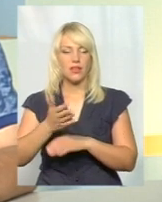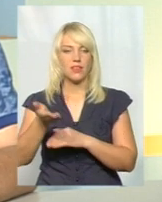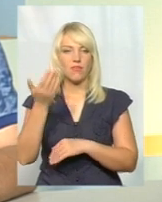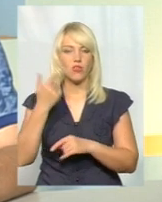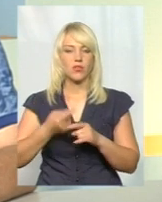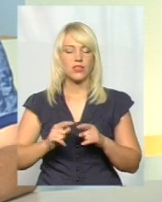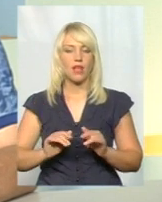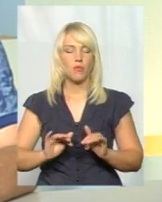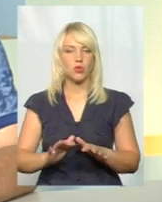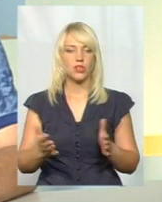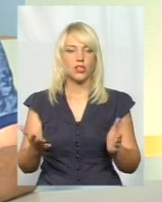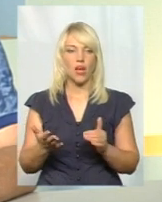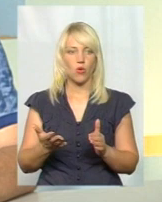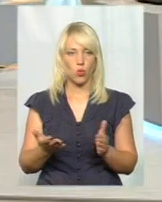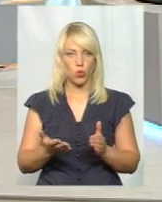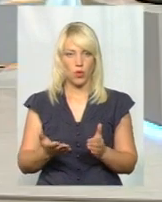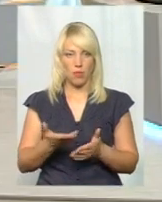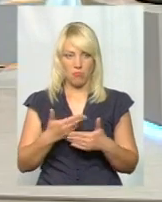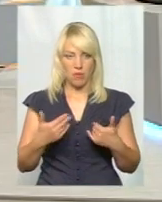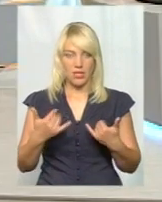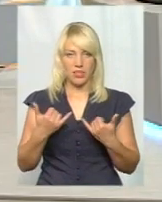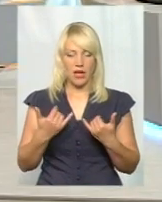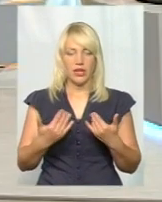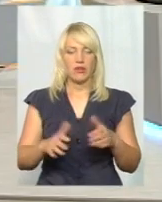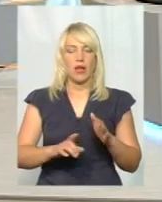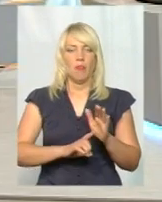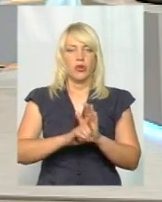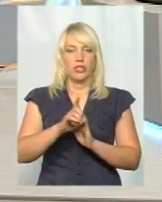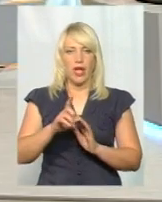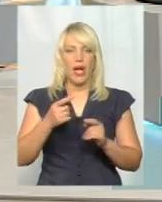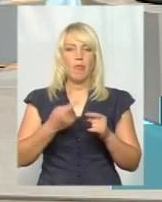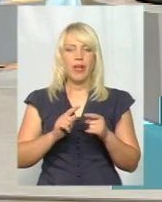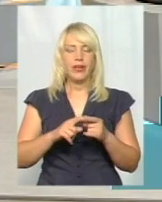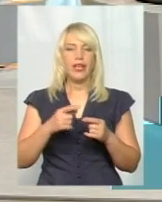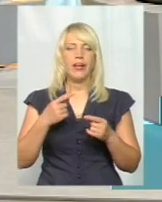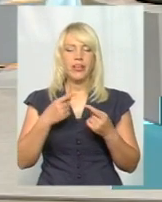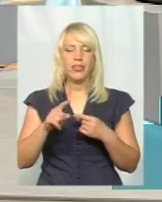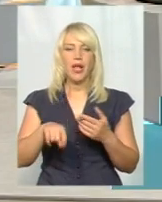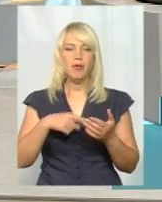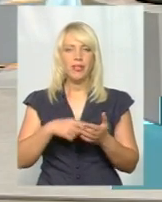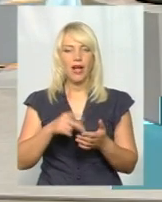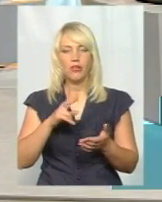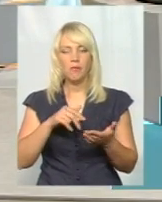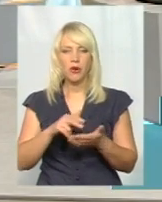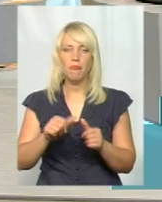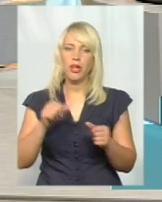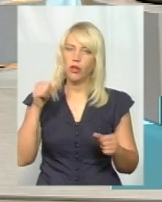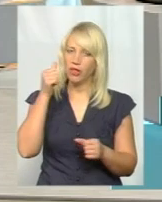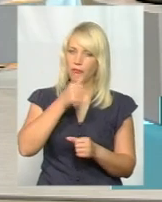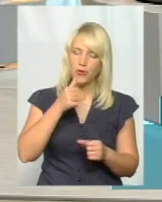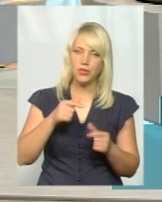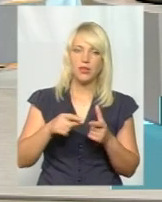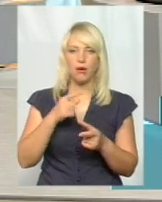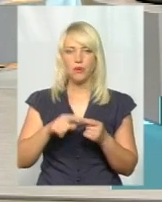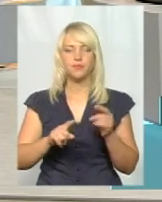Ця процедура, яку ми зараз розпочинаємо, її інші міста пройшли хтось в минулому році, хтось на початку цього